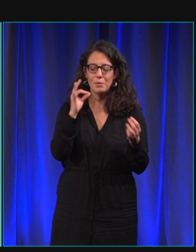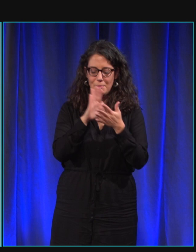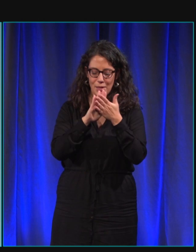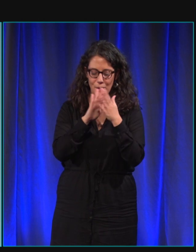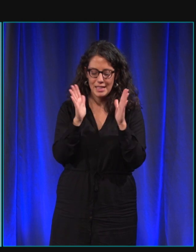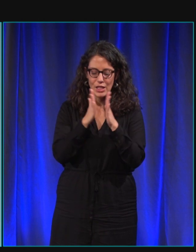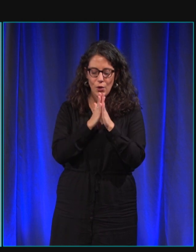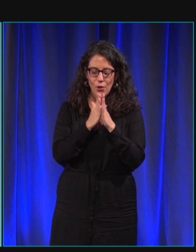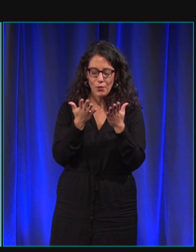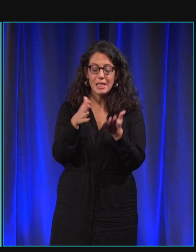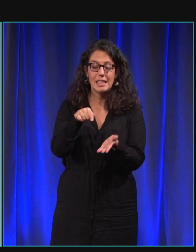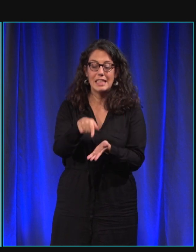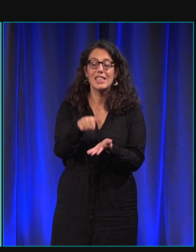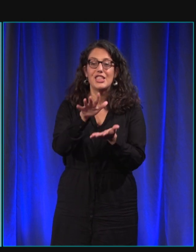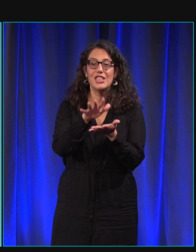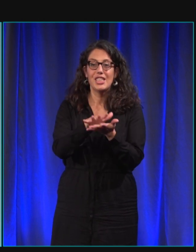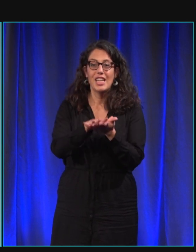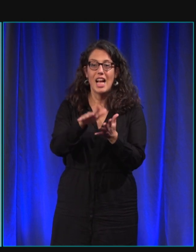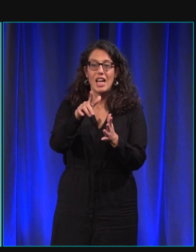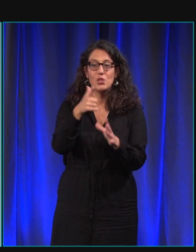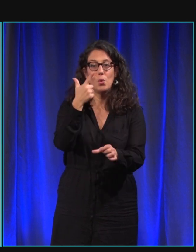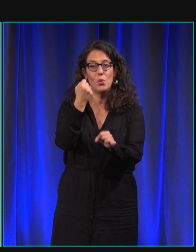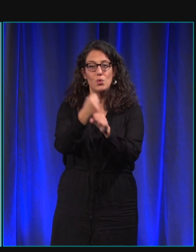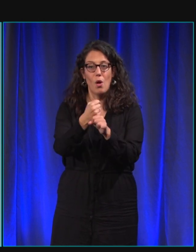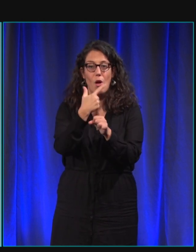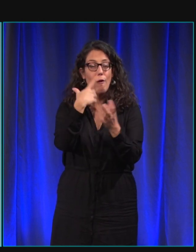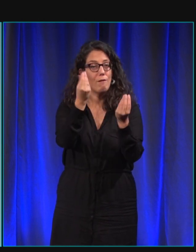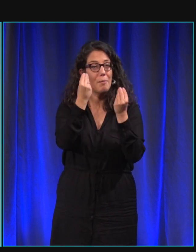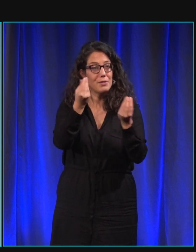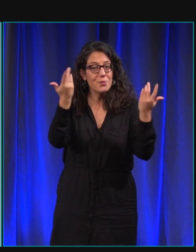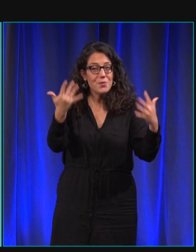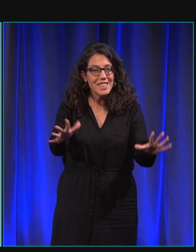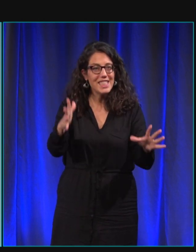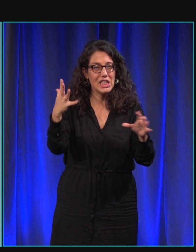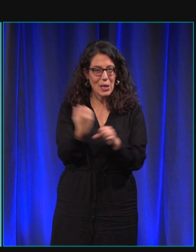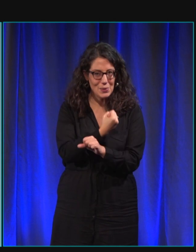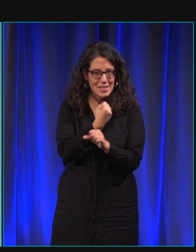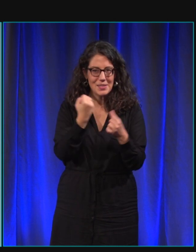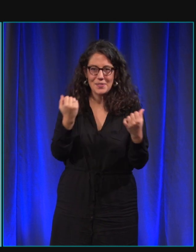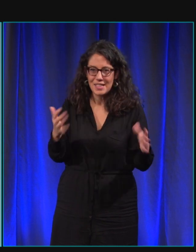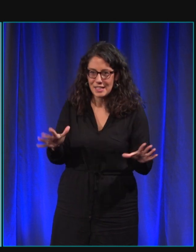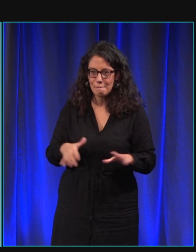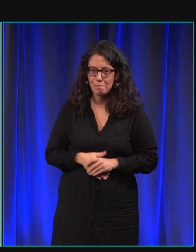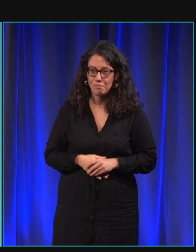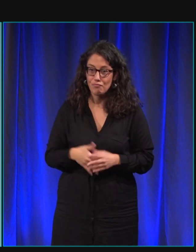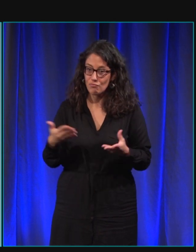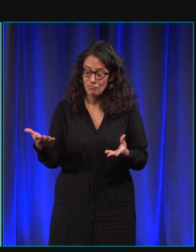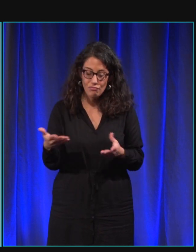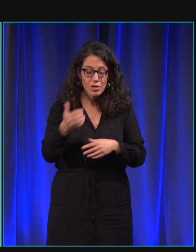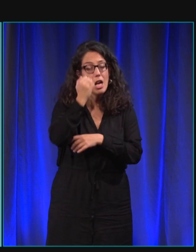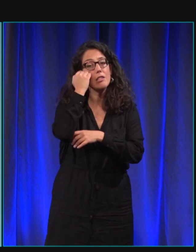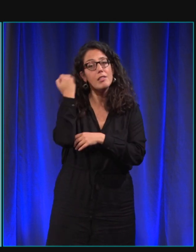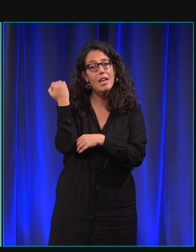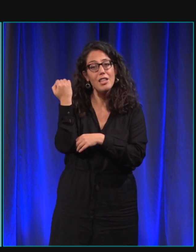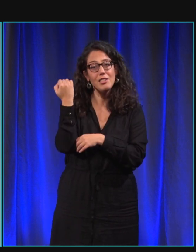à l'âge de 2 ans, une fois qu'il a fini sa formation et qu'il l'a réussi, il est remis durant un stage de